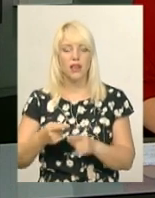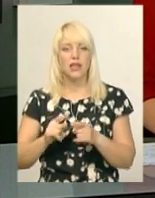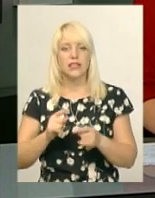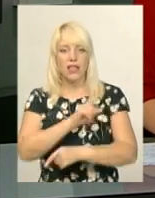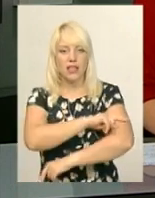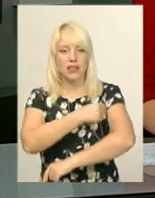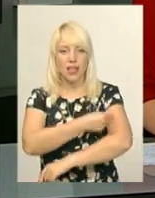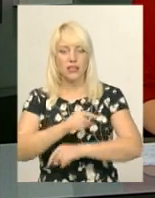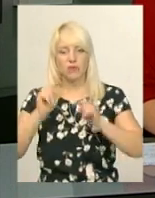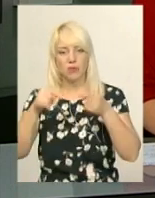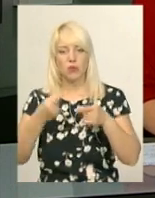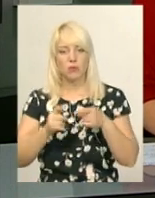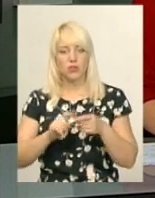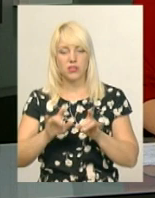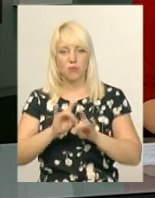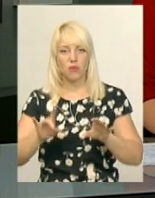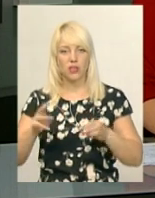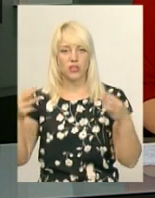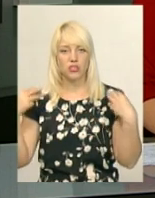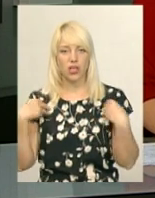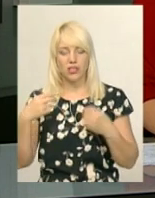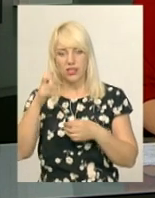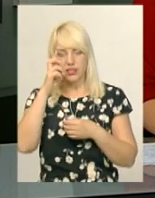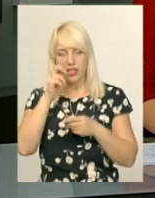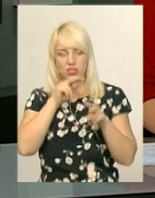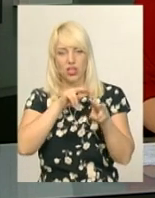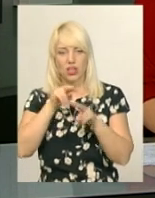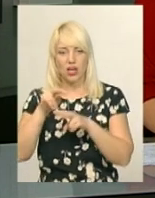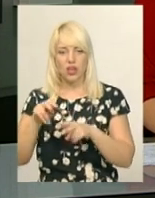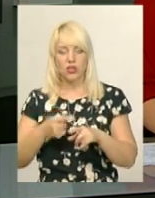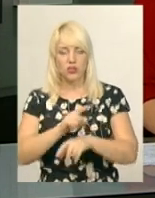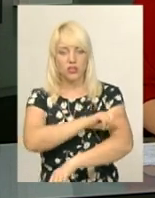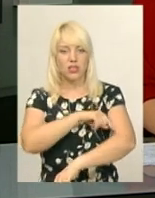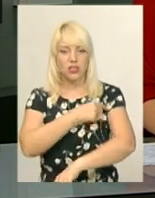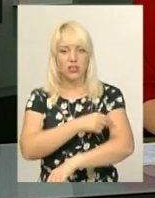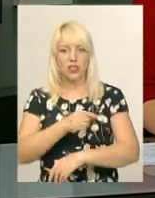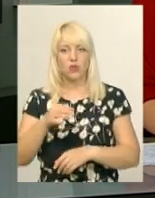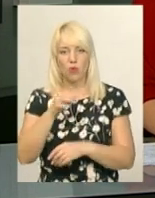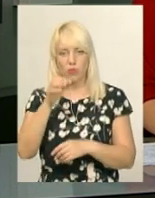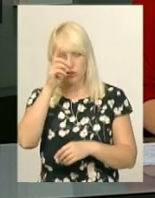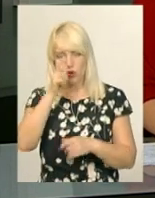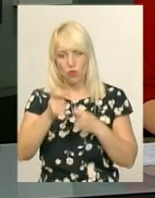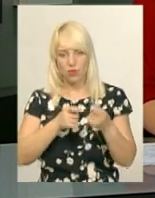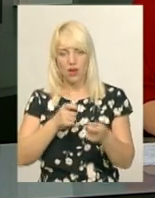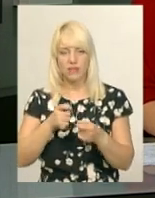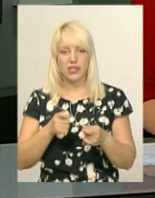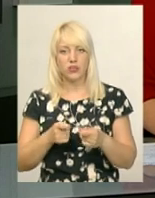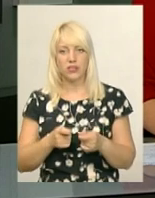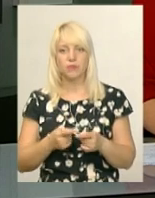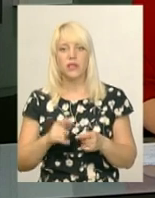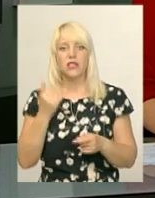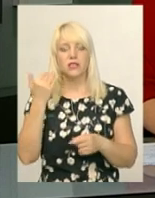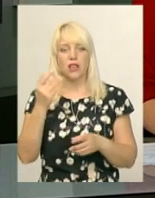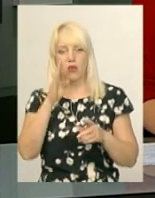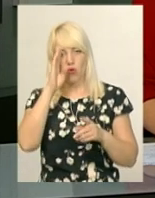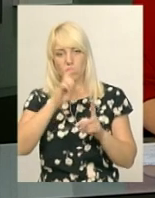повідомив начальник управління Держнагляду за дотриманням санітарного законодавства обласного управління Держпродспоживслужби Ігор Баланюк. За